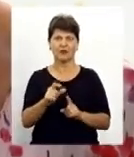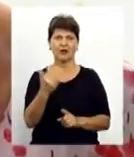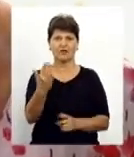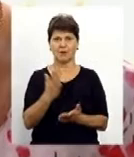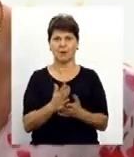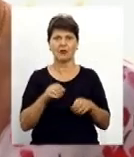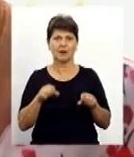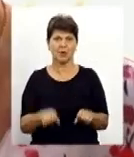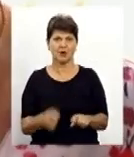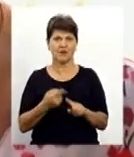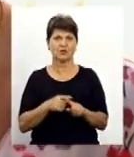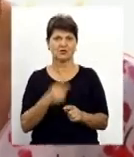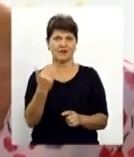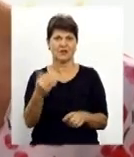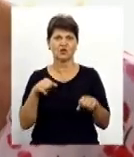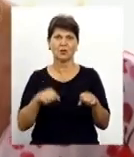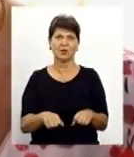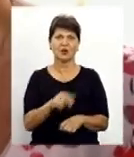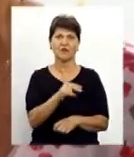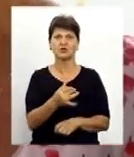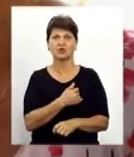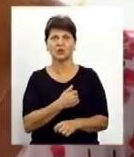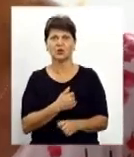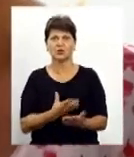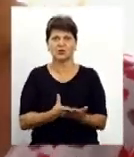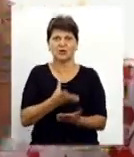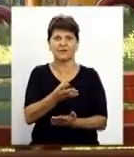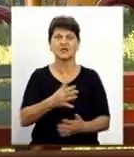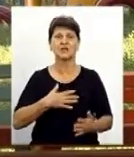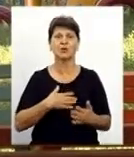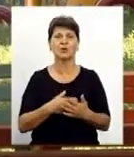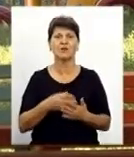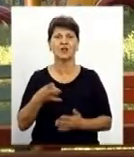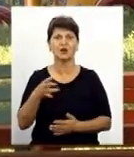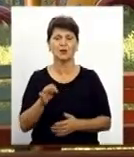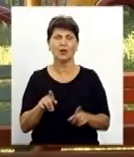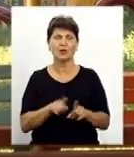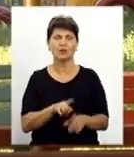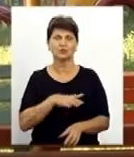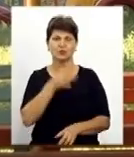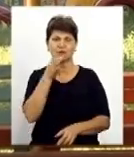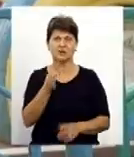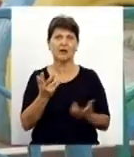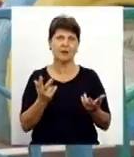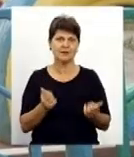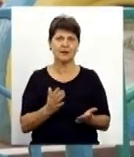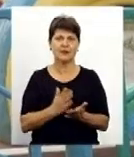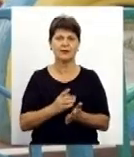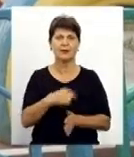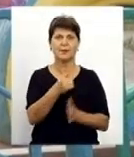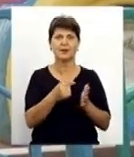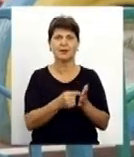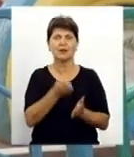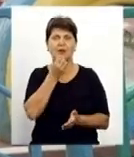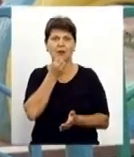право, це ваше право, чи хочете в нас внески добровільні дійсно. Також було сказано, що є питання, коли ми не